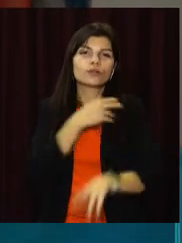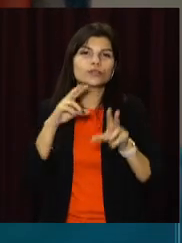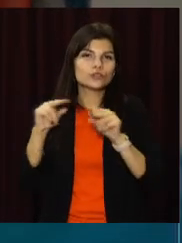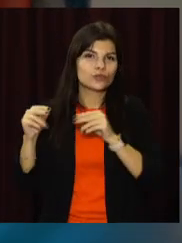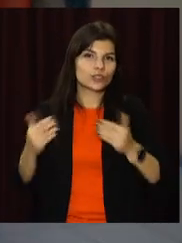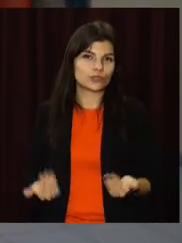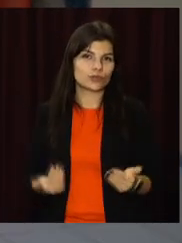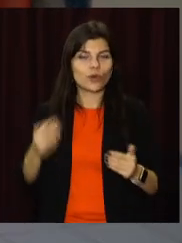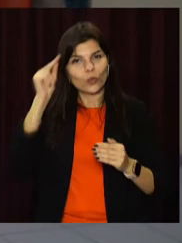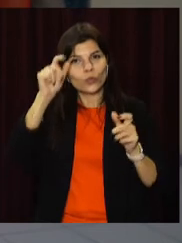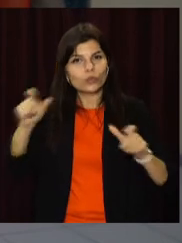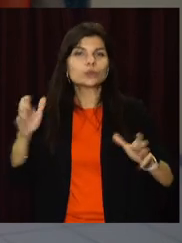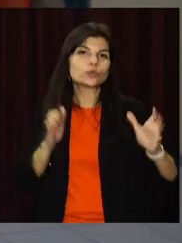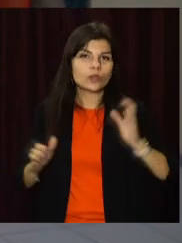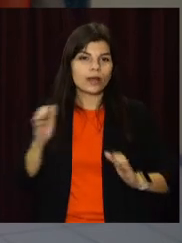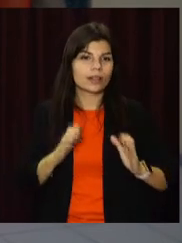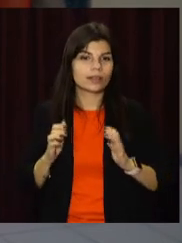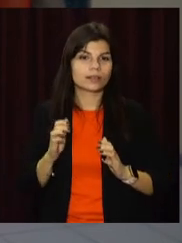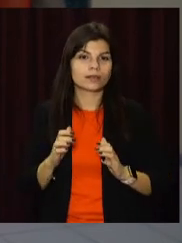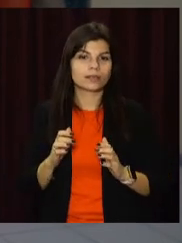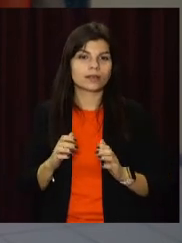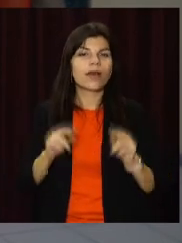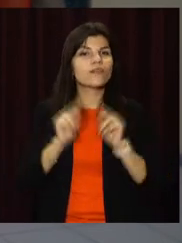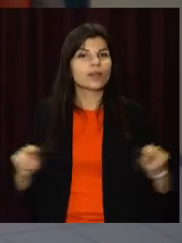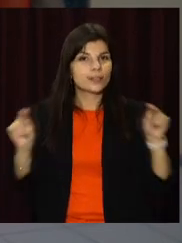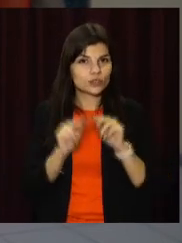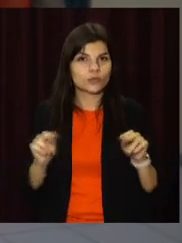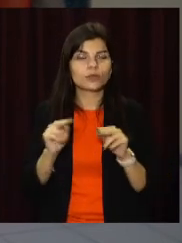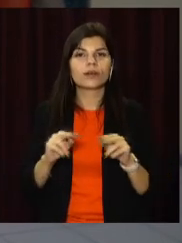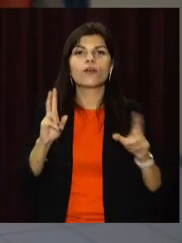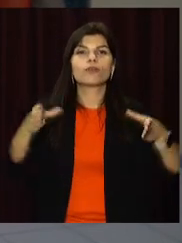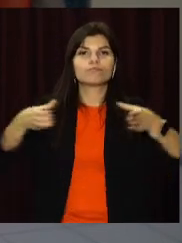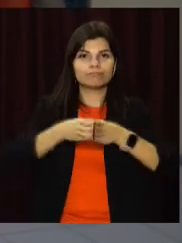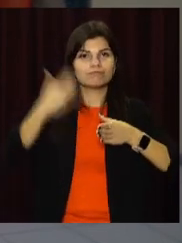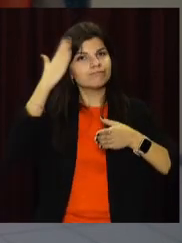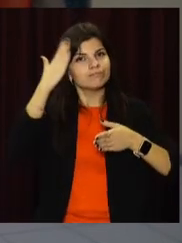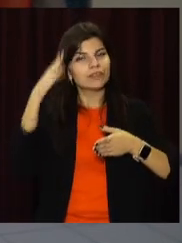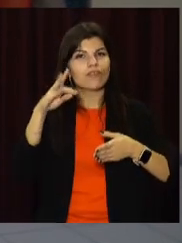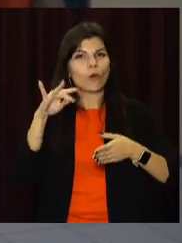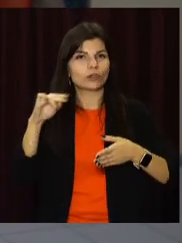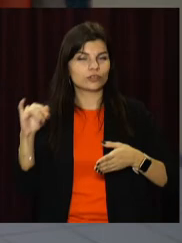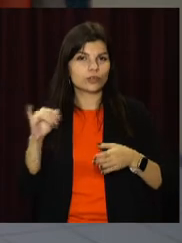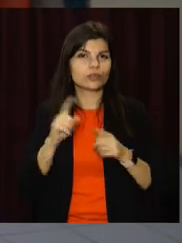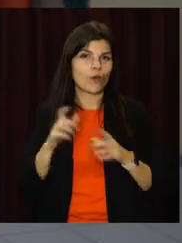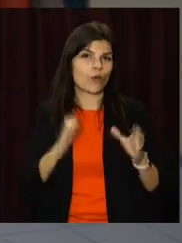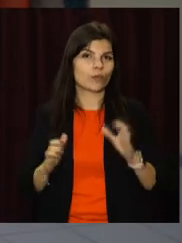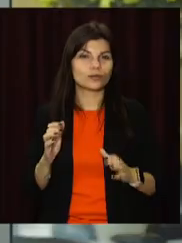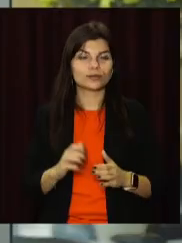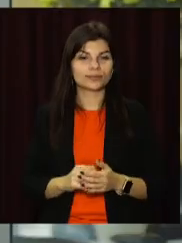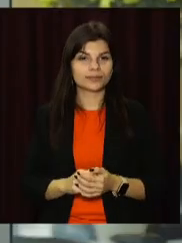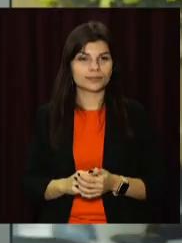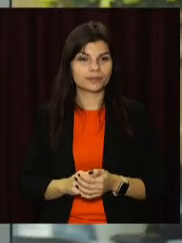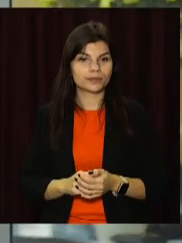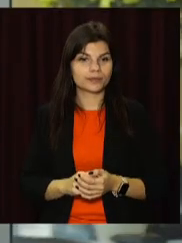життєву дорогу учням, студентам, викладачам, творчим колективам цього прекрасного коледжу.